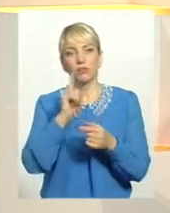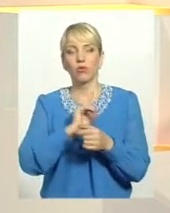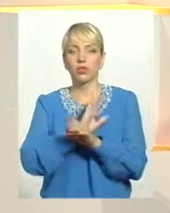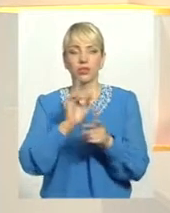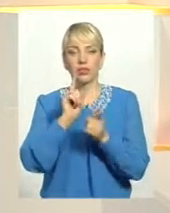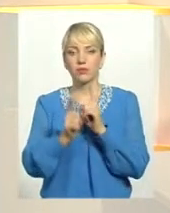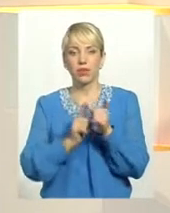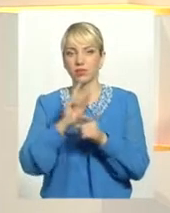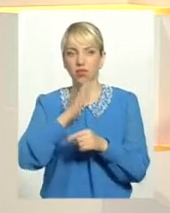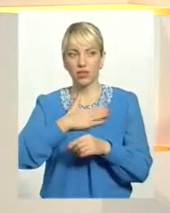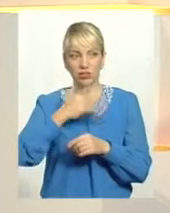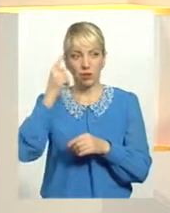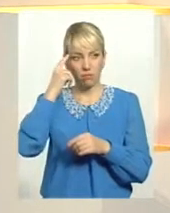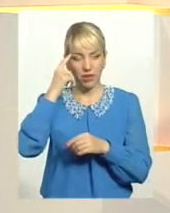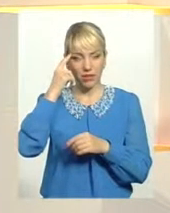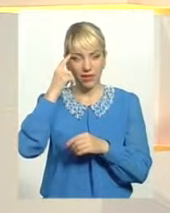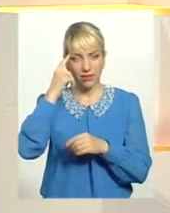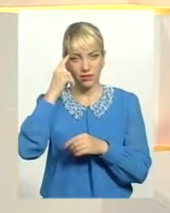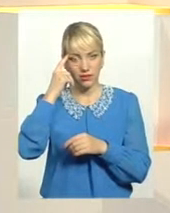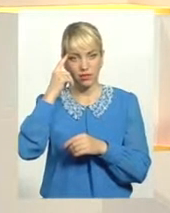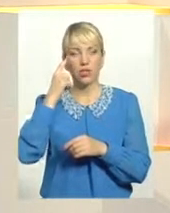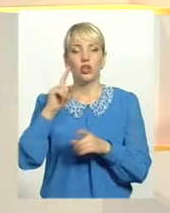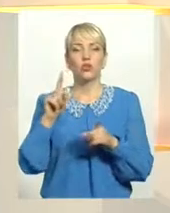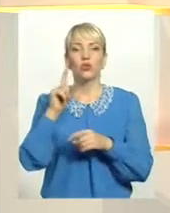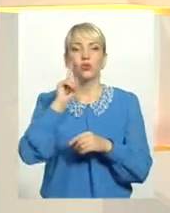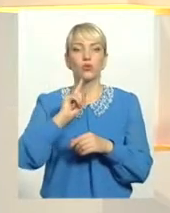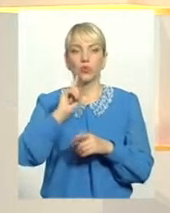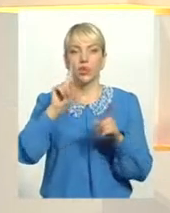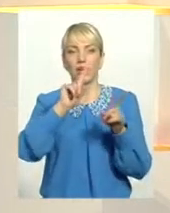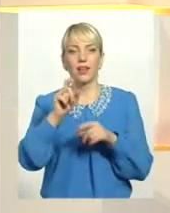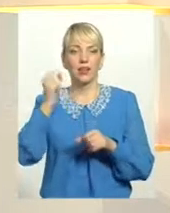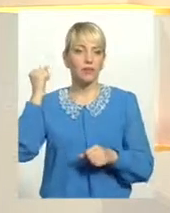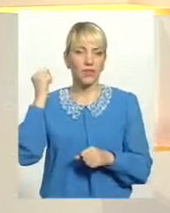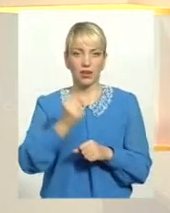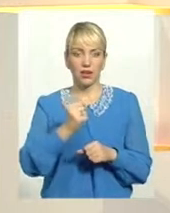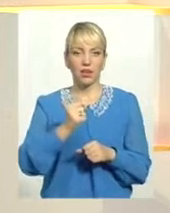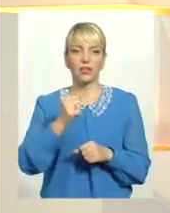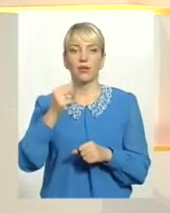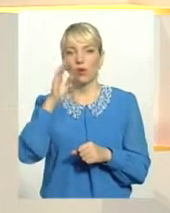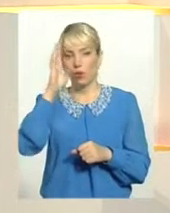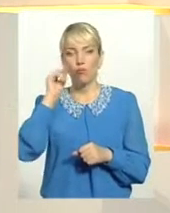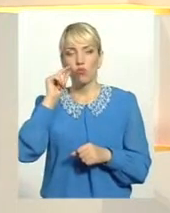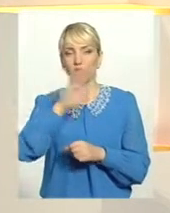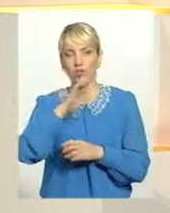наша ментальність, доки от то грімне, гряне, мужик не перехрестеться, нічого не відбудеться?